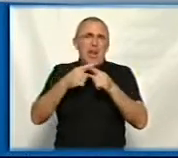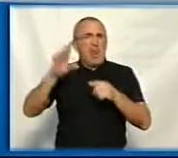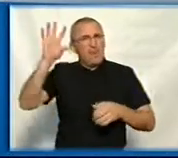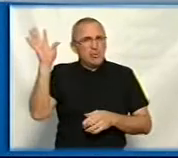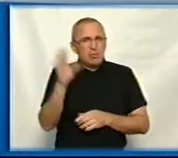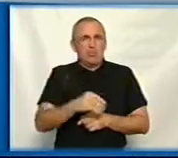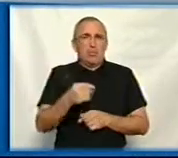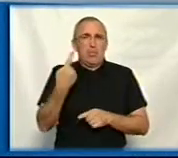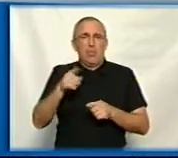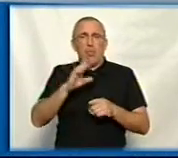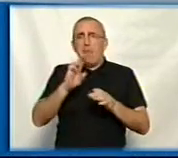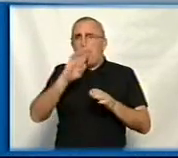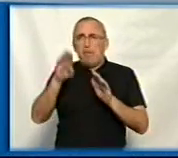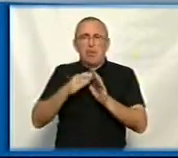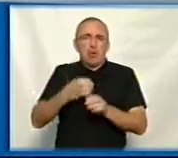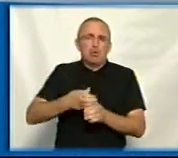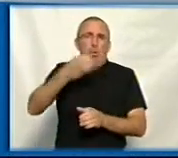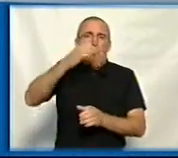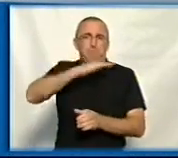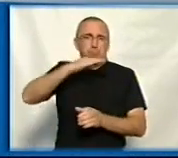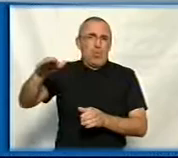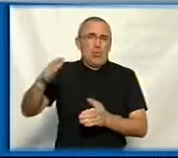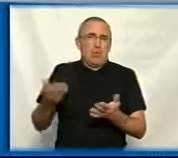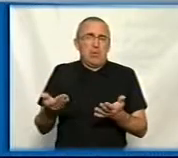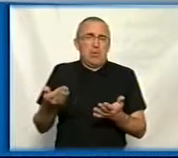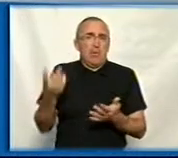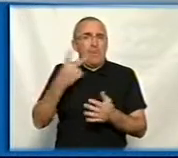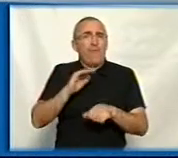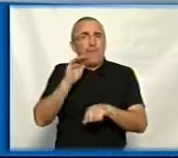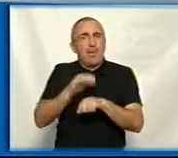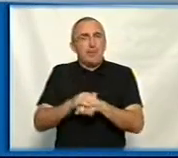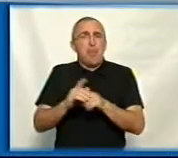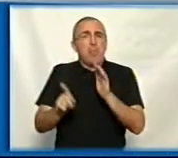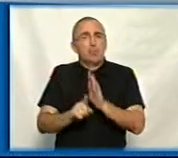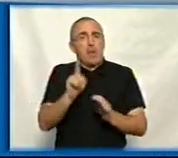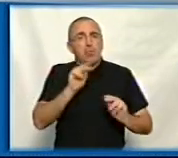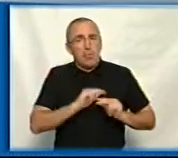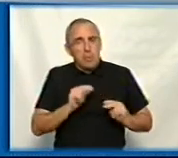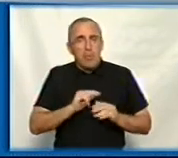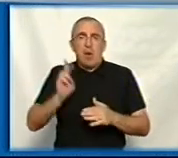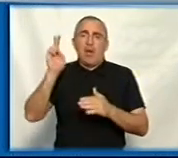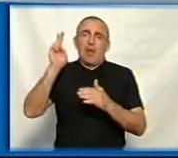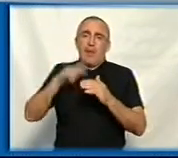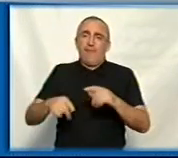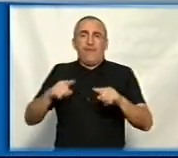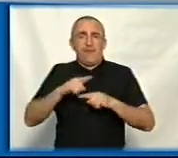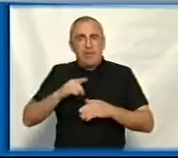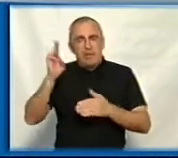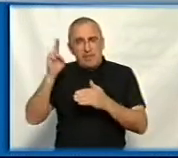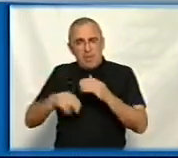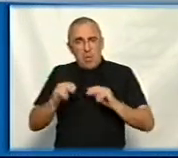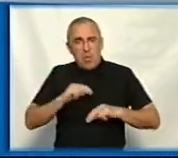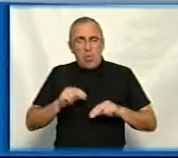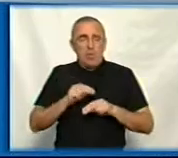всю, і це буде вже під столбур. Для того треба фіксувати початок робіт, кінець, фінальну частину робіт.